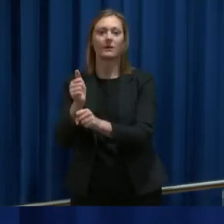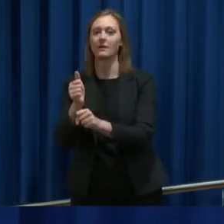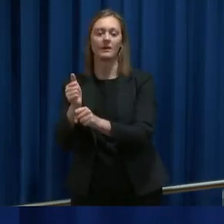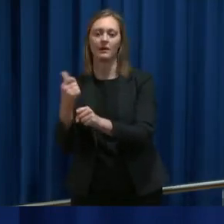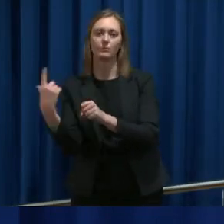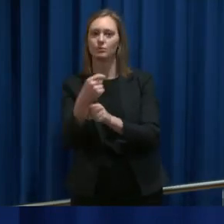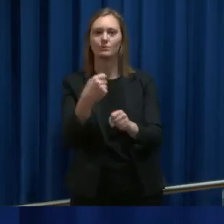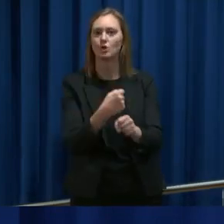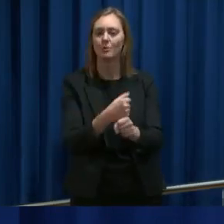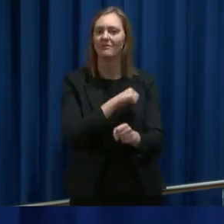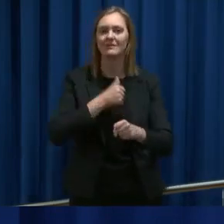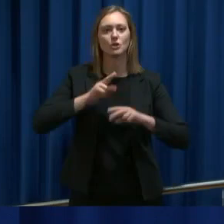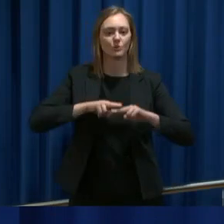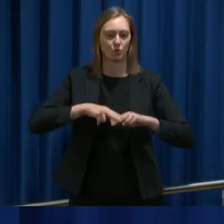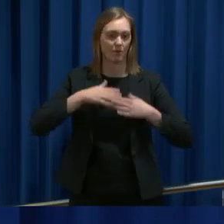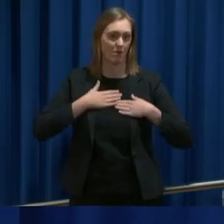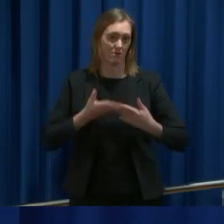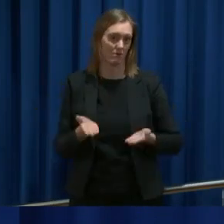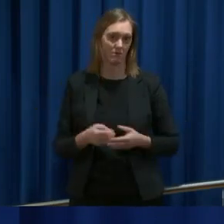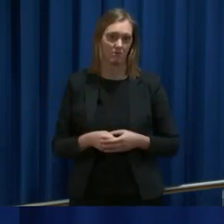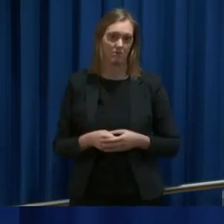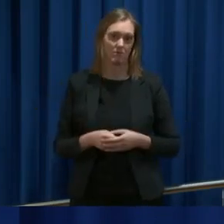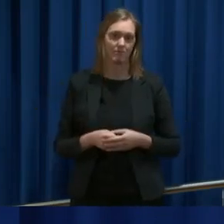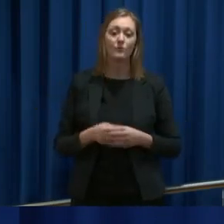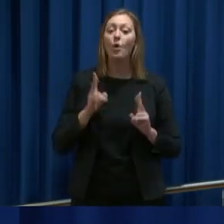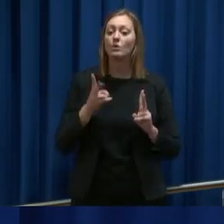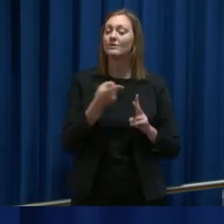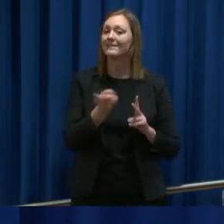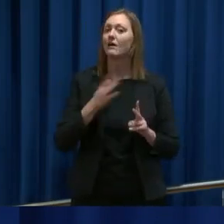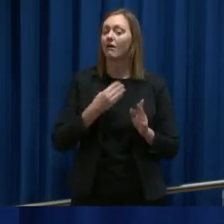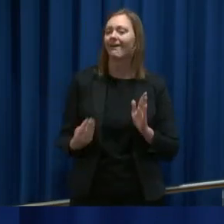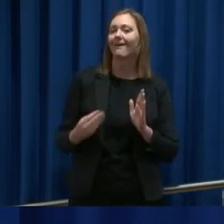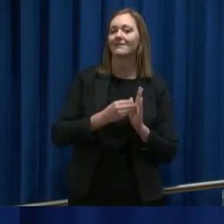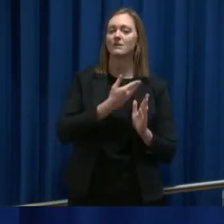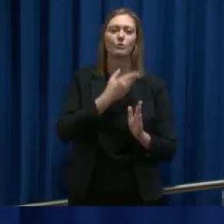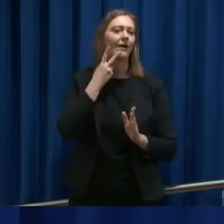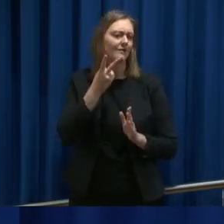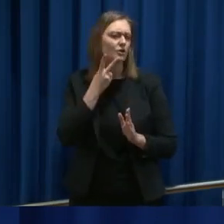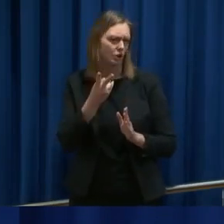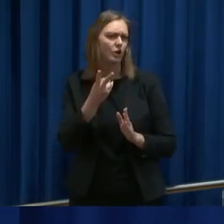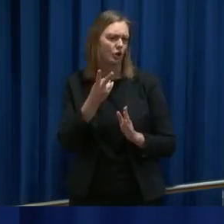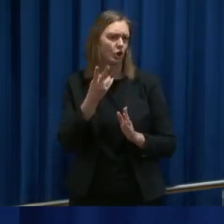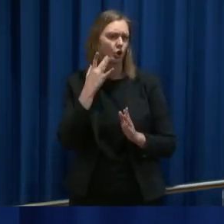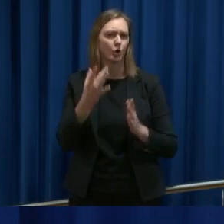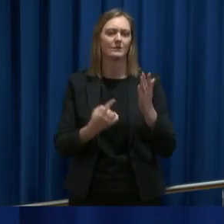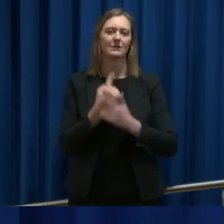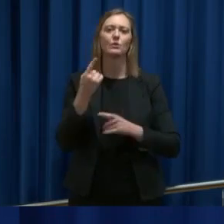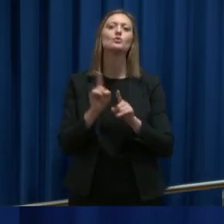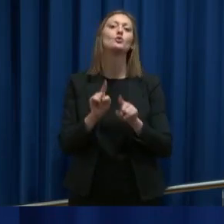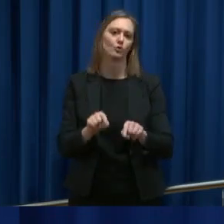hvis de har symptomer. Og de tar også ekstra godt hensyn i en sånn situasjon.